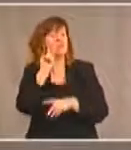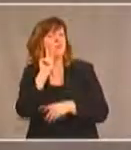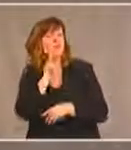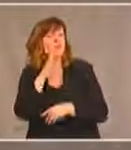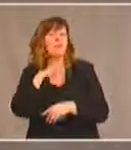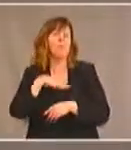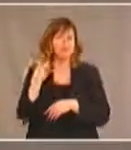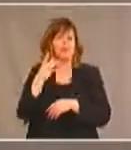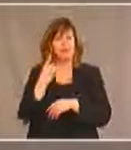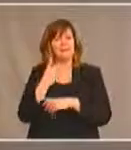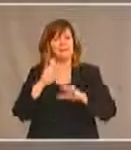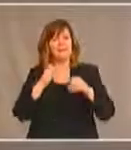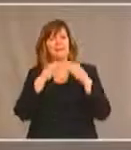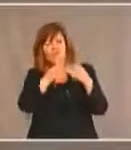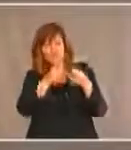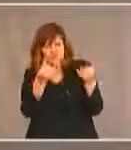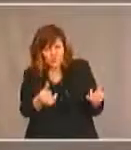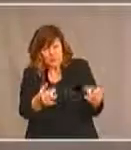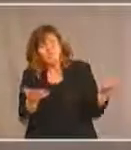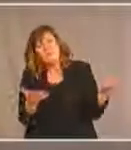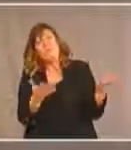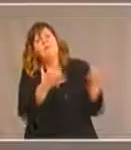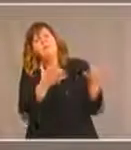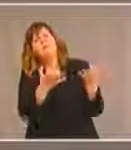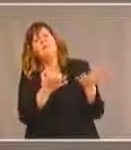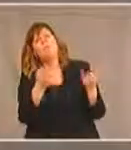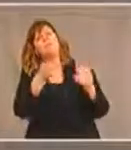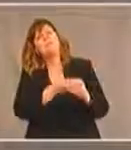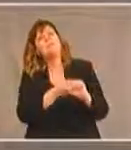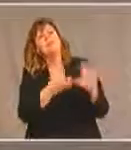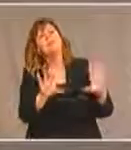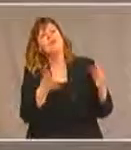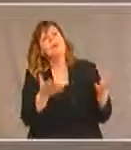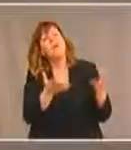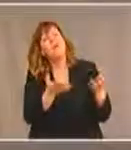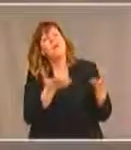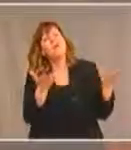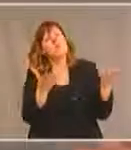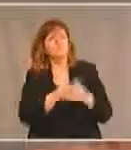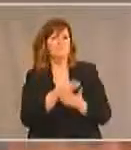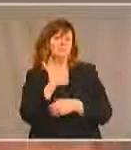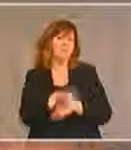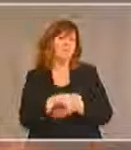malentendants comment ils veulent qu'on traite avec eux